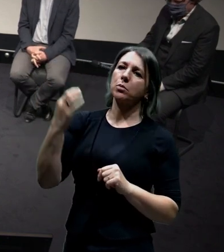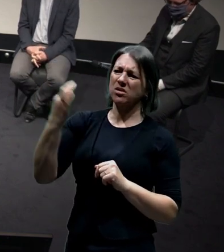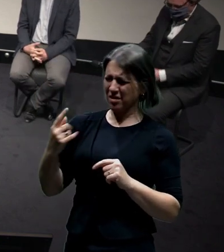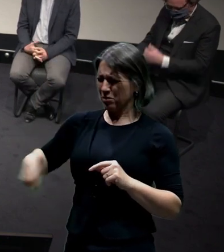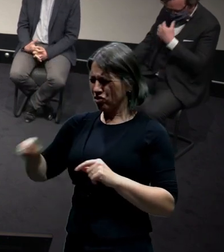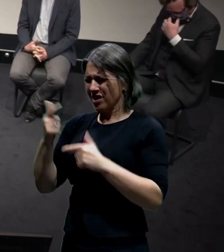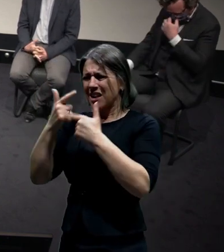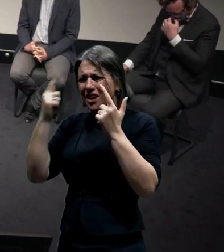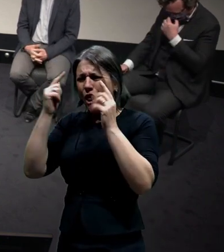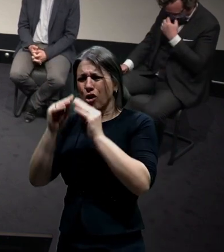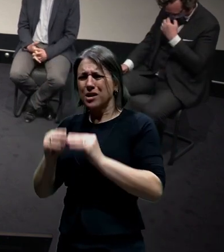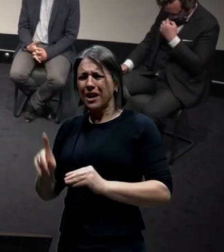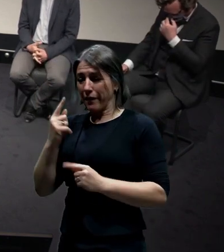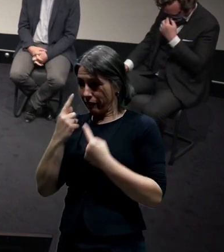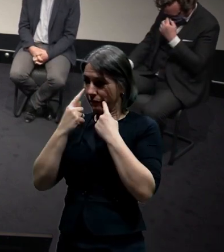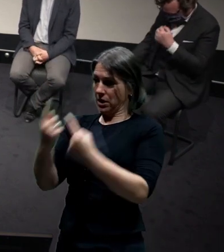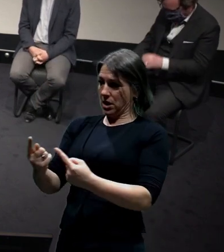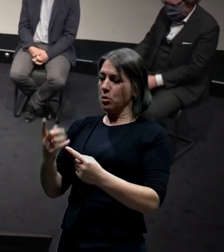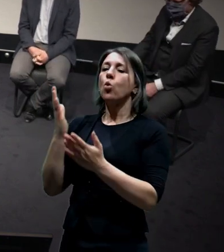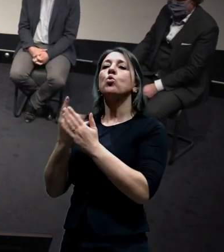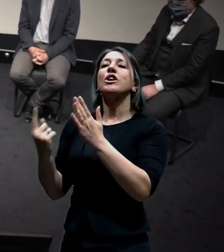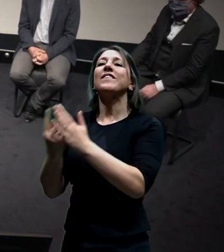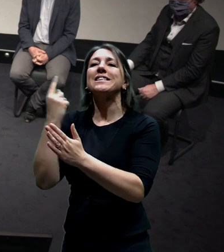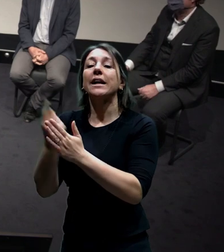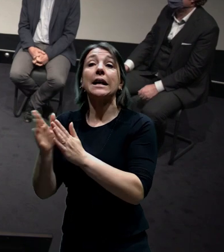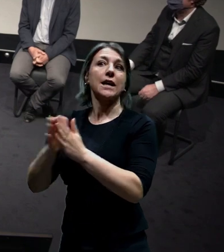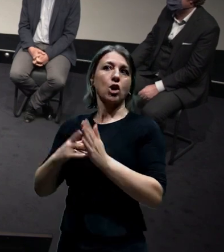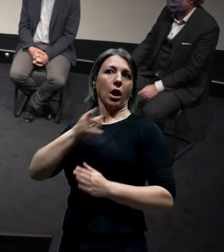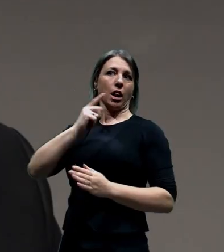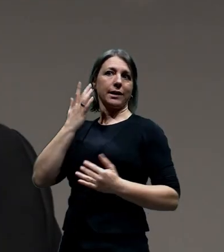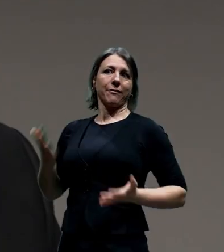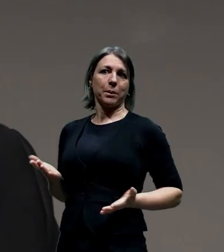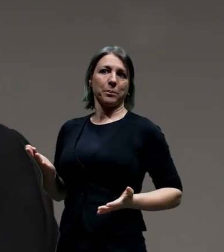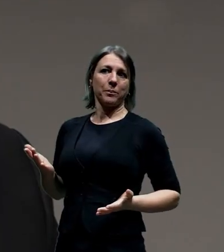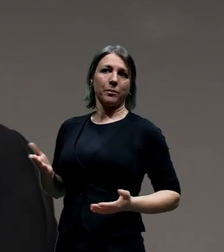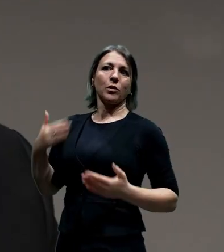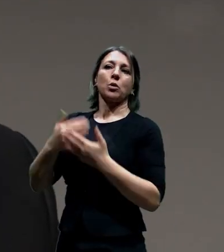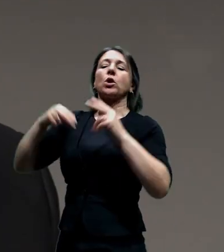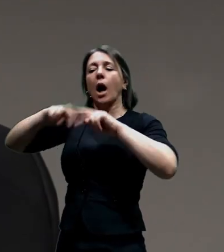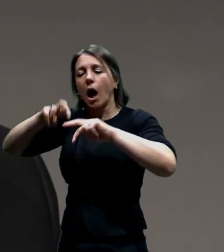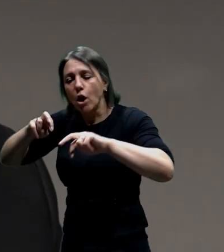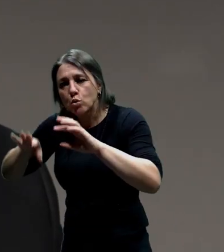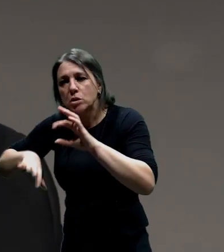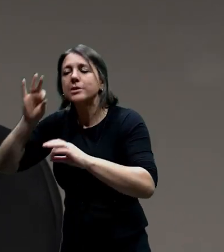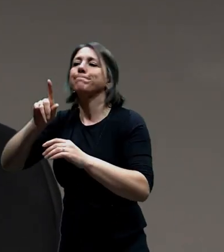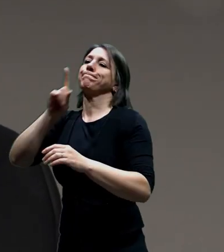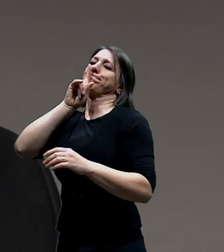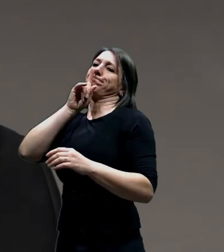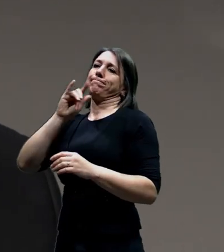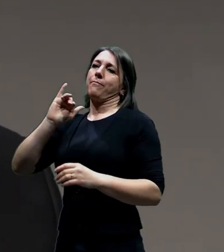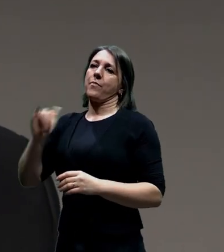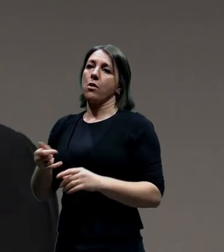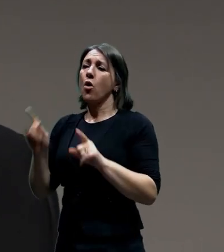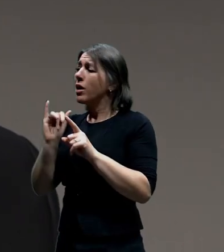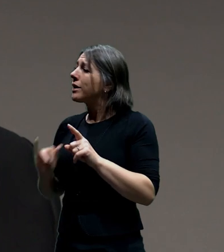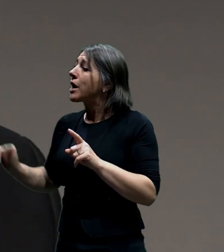jasné teď, když to vidíme jako výstup toho výkresu. Nicméně vedla k tomu v podstatě od každého výrobního výboru, respektive